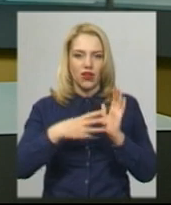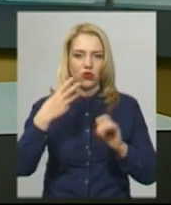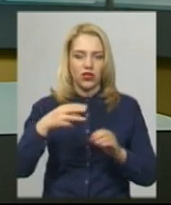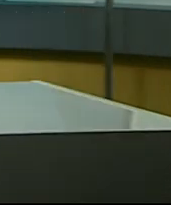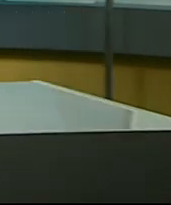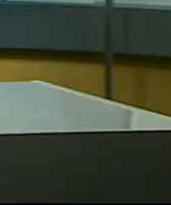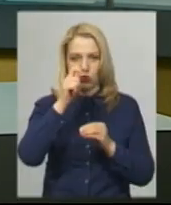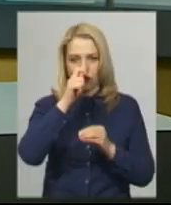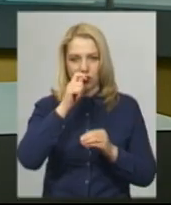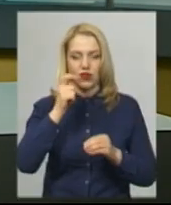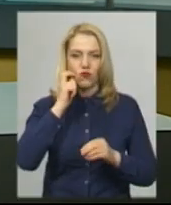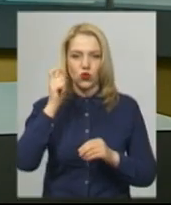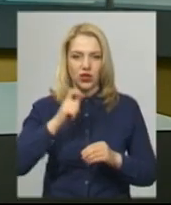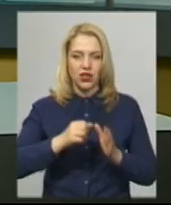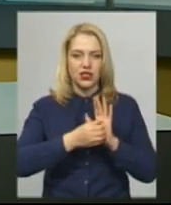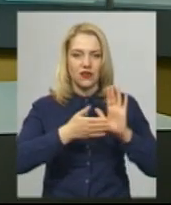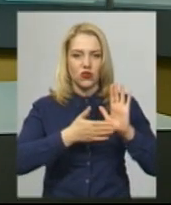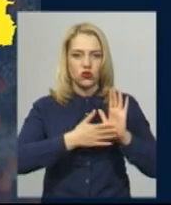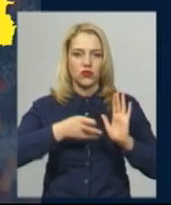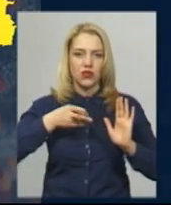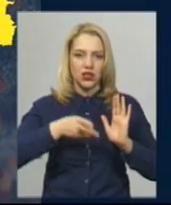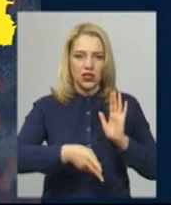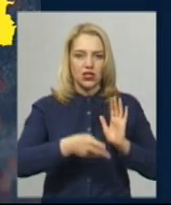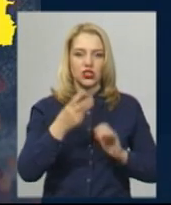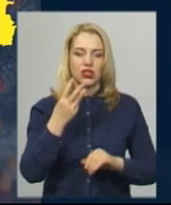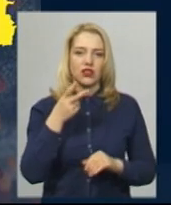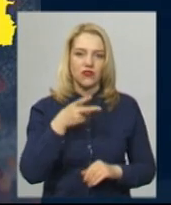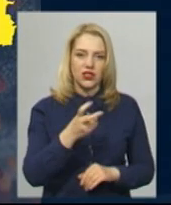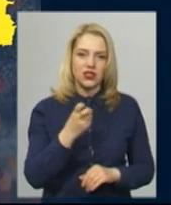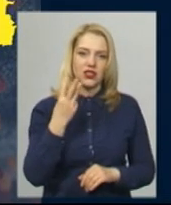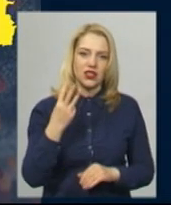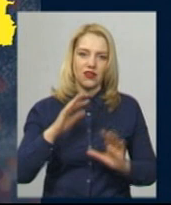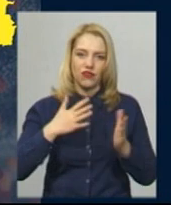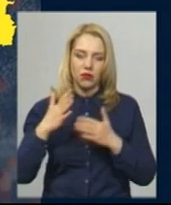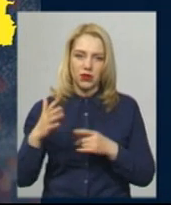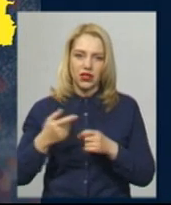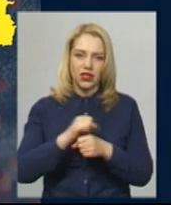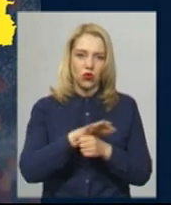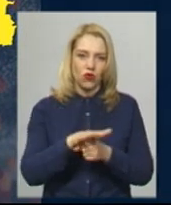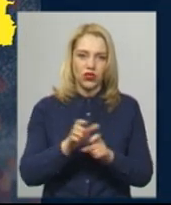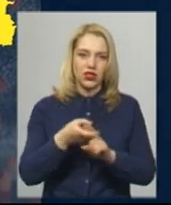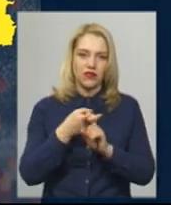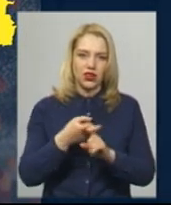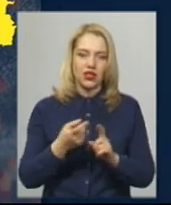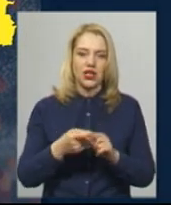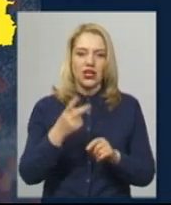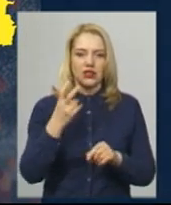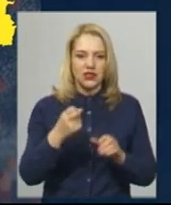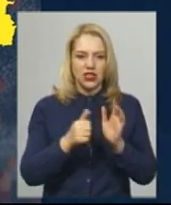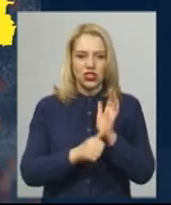квітня в Україні зафіксовано 2203 випадки COVID-19, з них 69 летальних,